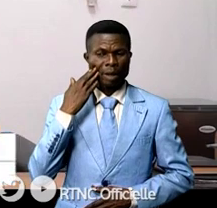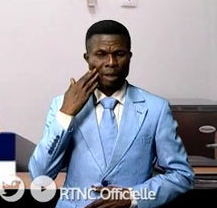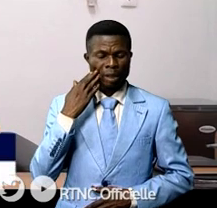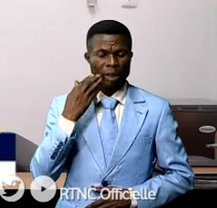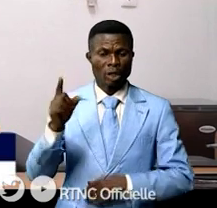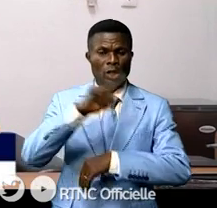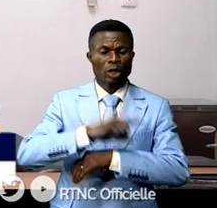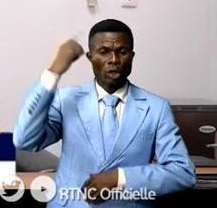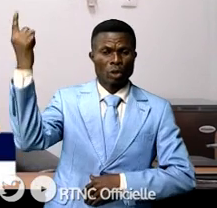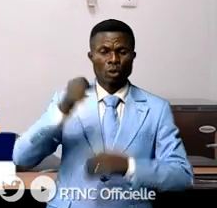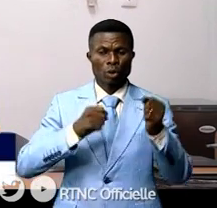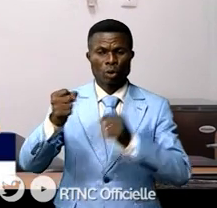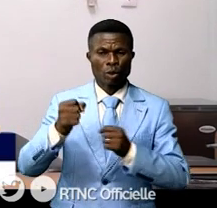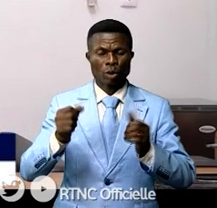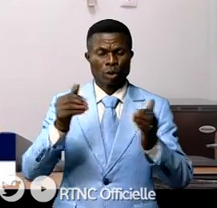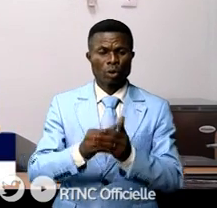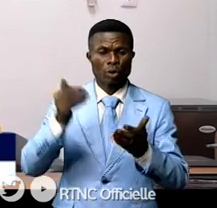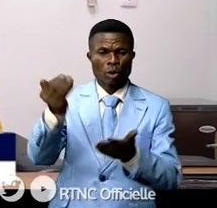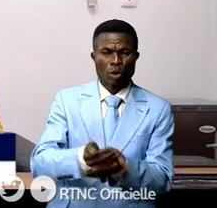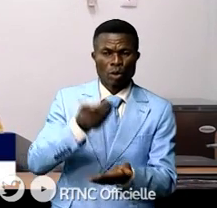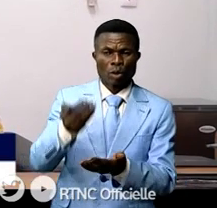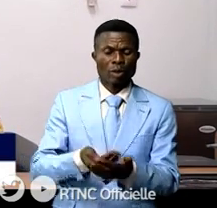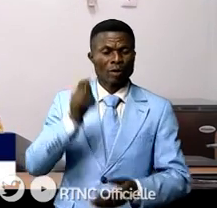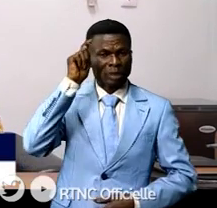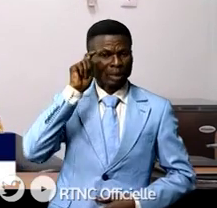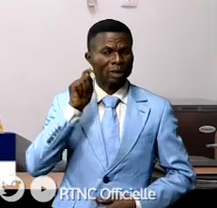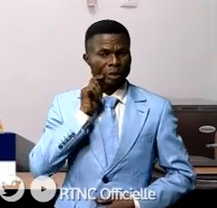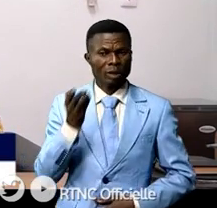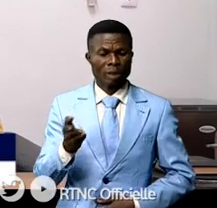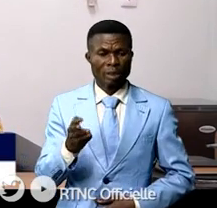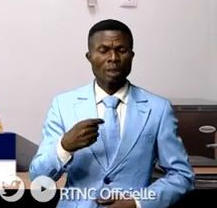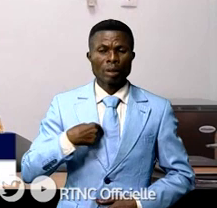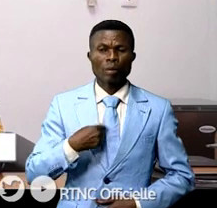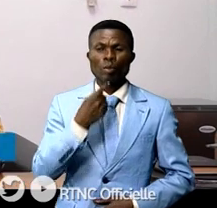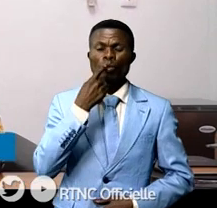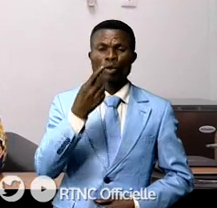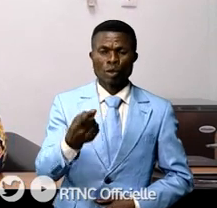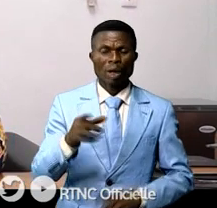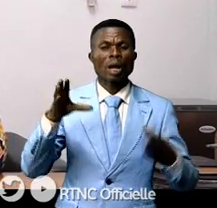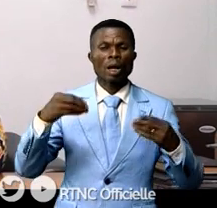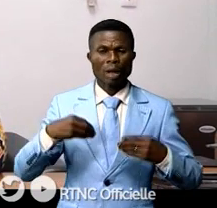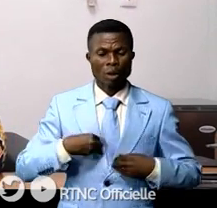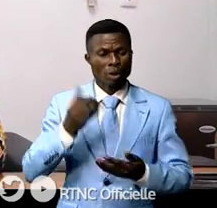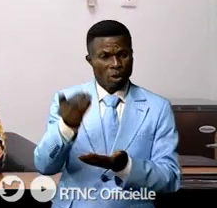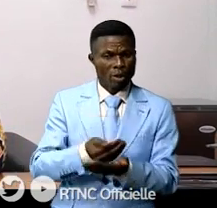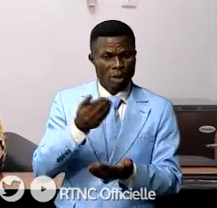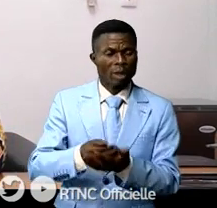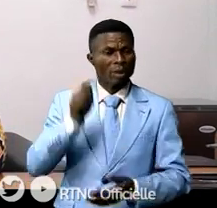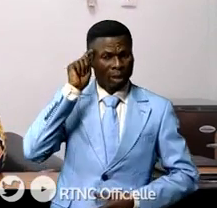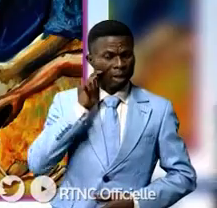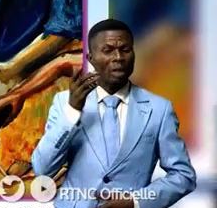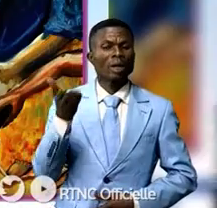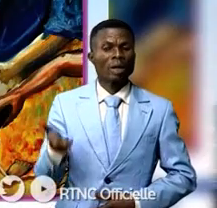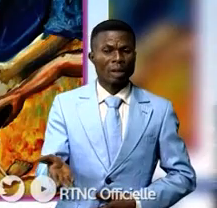mondiale de lutte contre l'exploitation sexuelle. Je voudrais réaffirmer que l'exploitation sexuelle